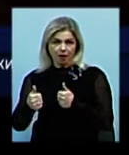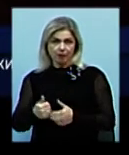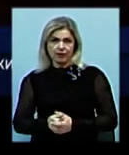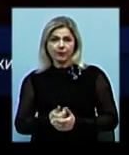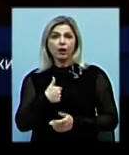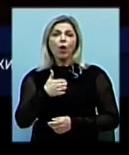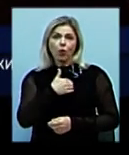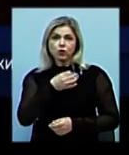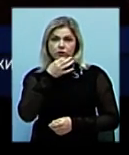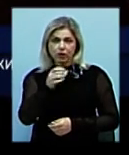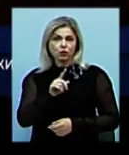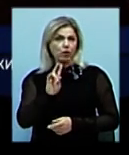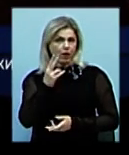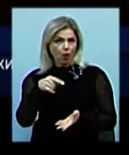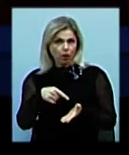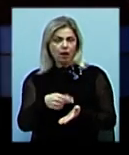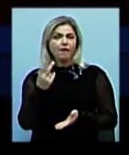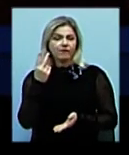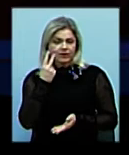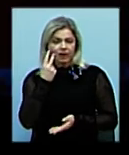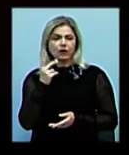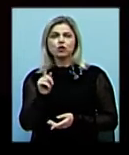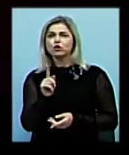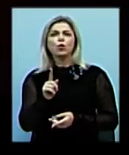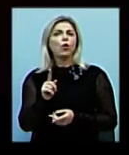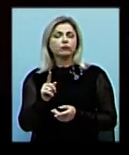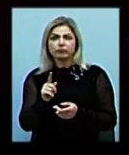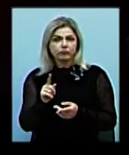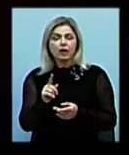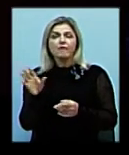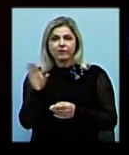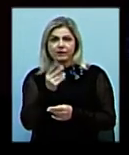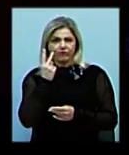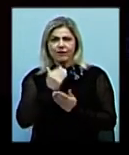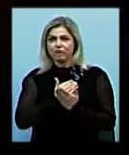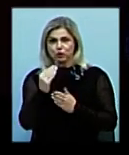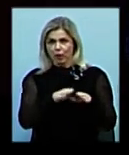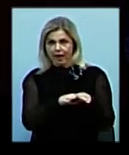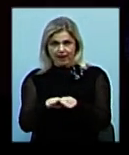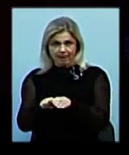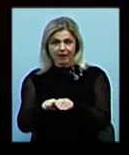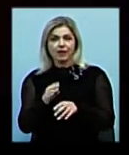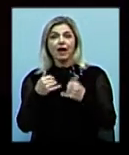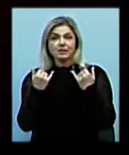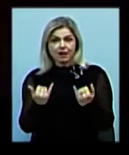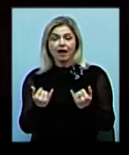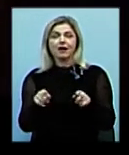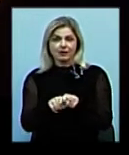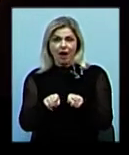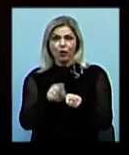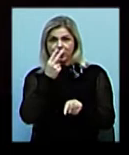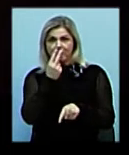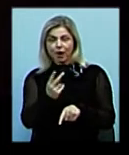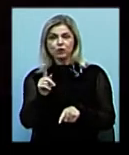Миколаїв завжди, якщо за щось бережеться, то проводиться на самому високому рівні. І зараз ми також бачимо, що